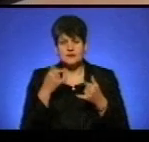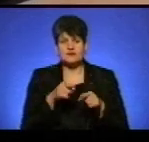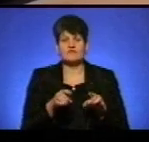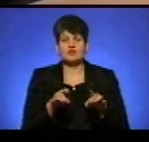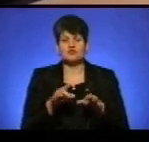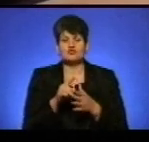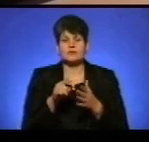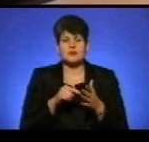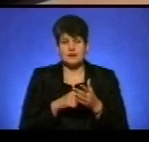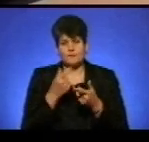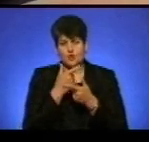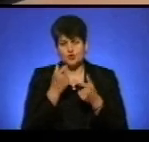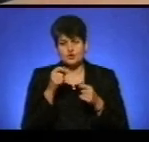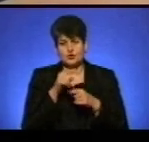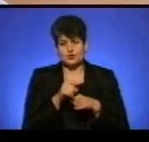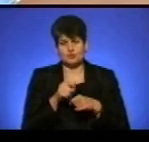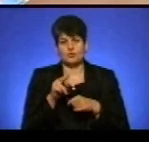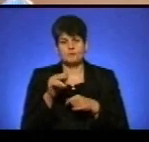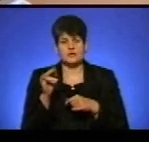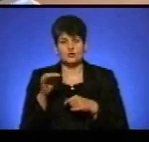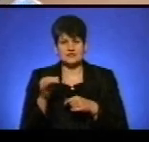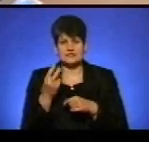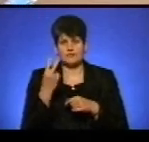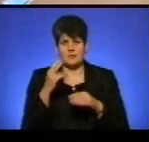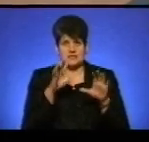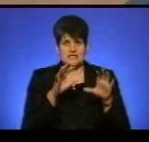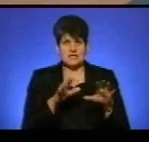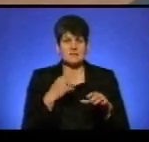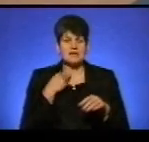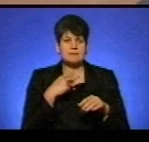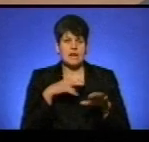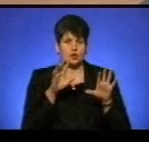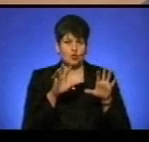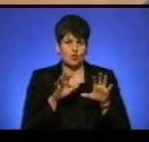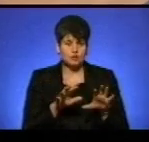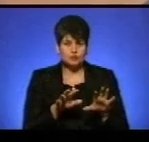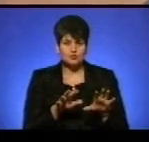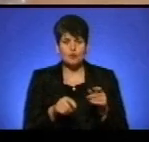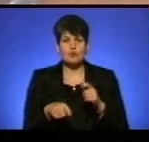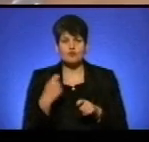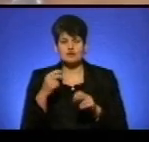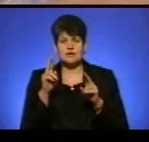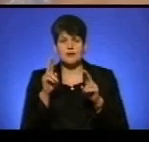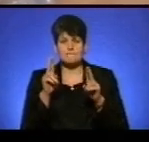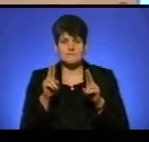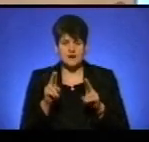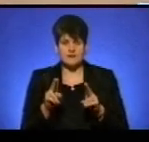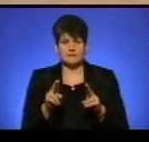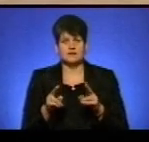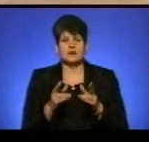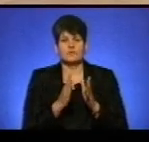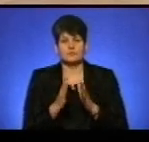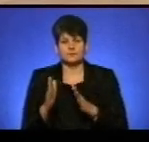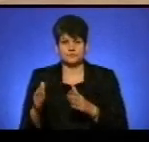вирішують питання про оголошення йому підозри одразу за двома статтями кримінального кодексу. Порушення правил безпеки дорожнього руху та